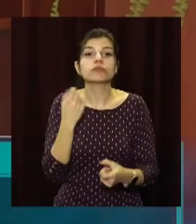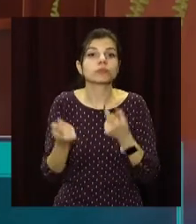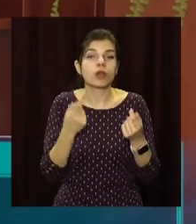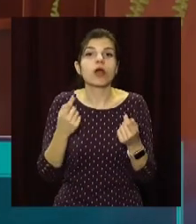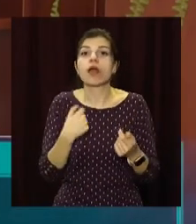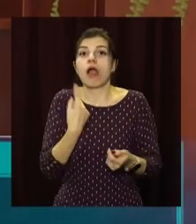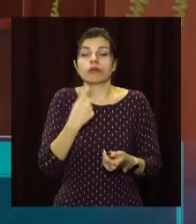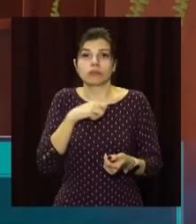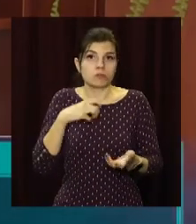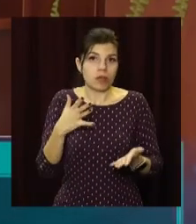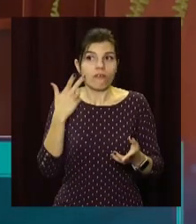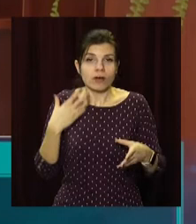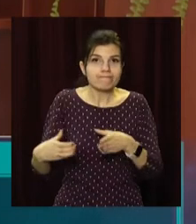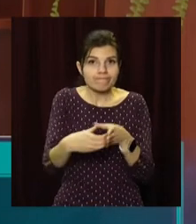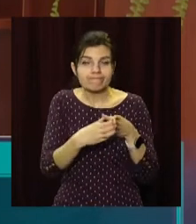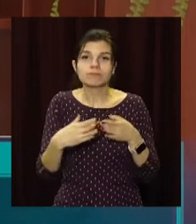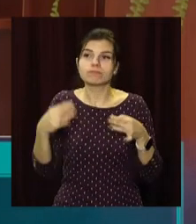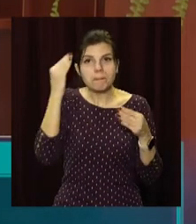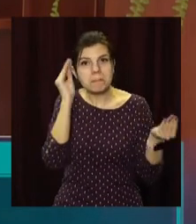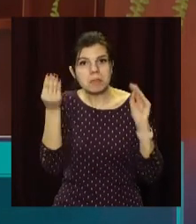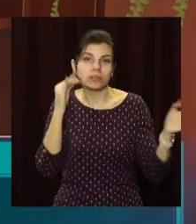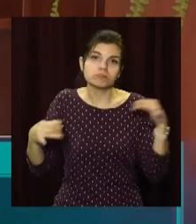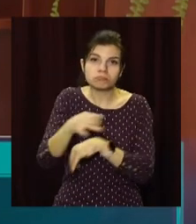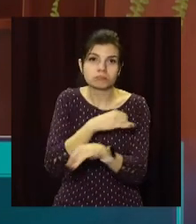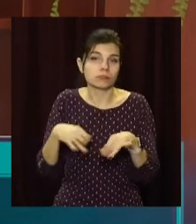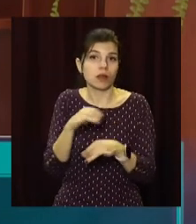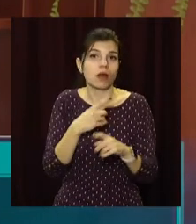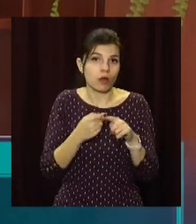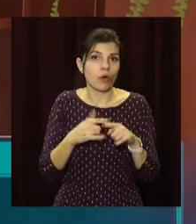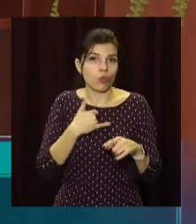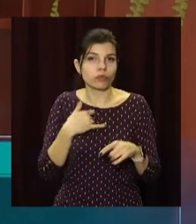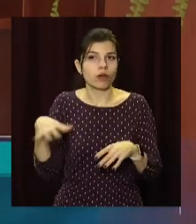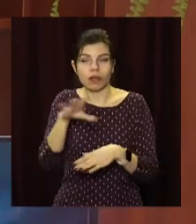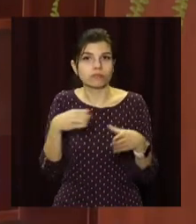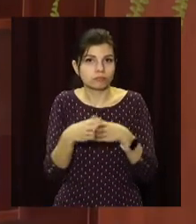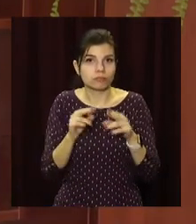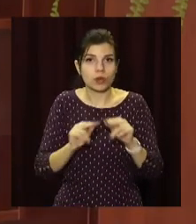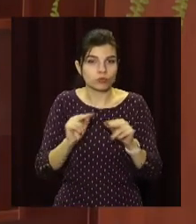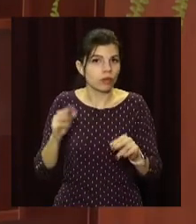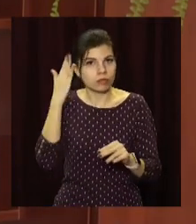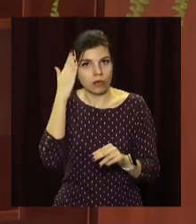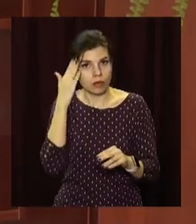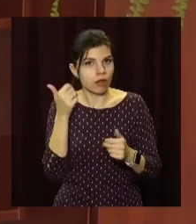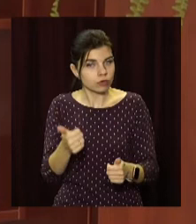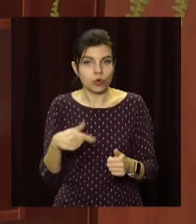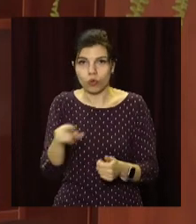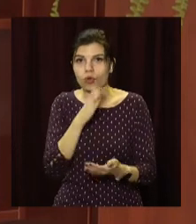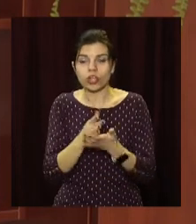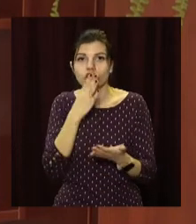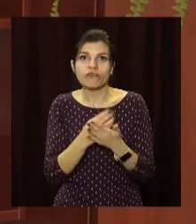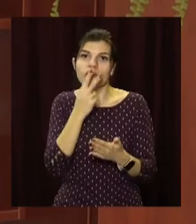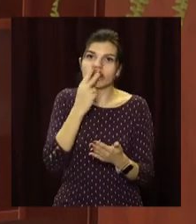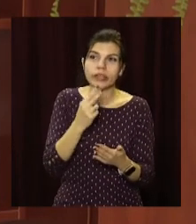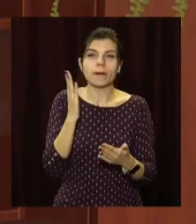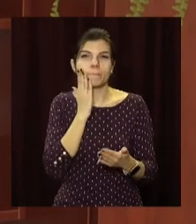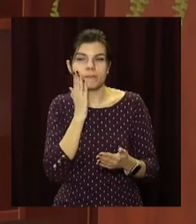спільно, колективно, колегіально. Досить творчий у нас педагогічний колектив, який має своє власне бачення,